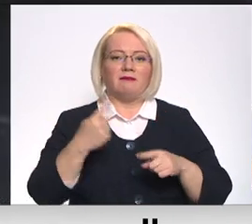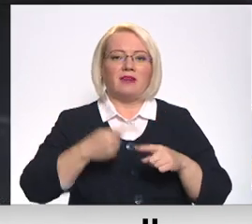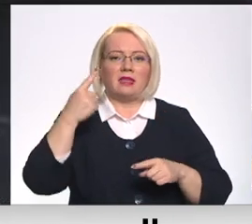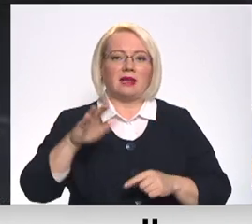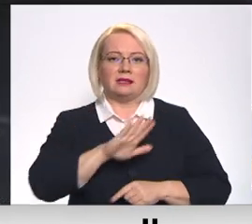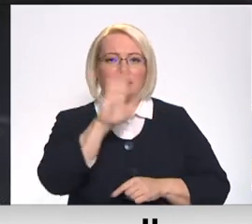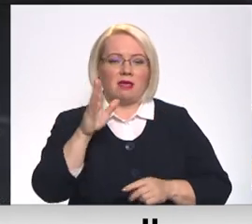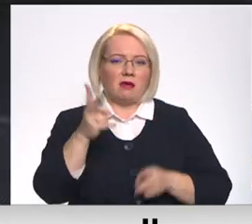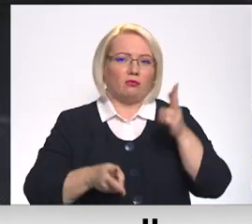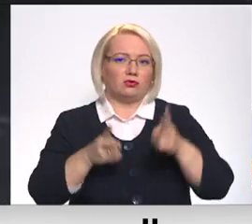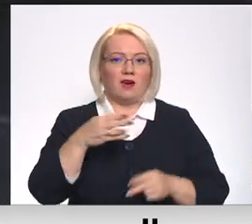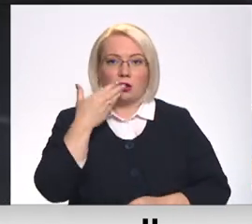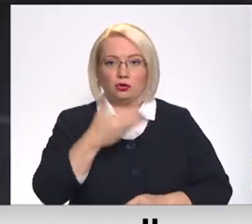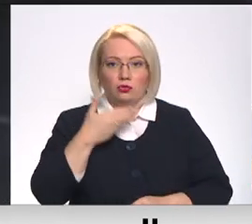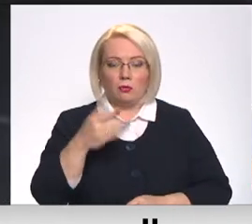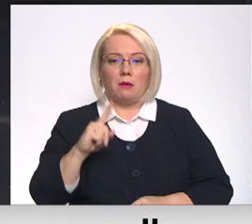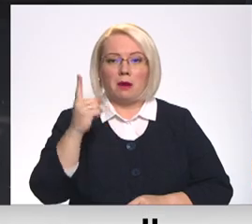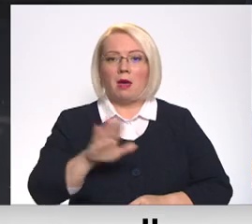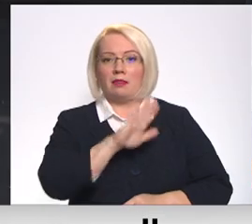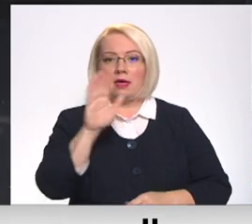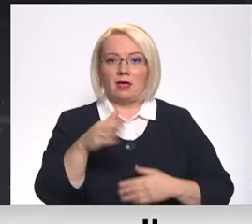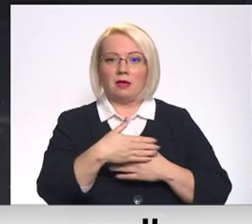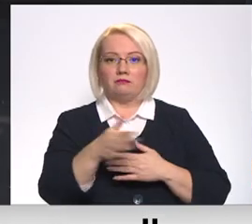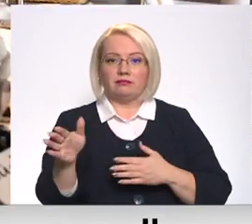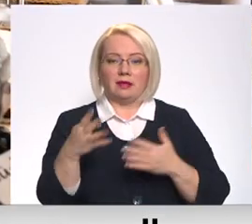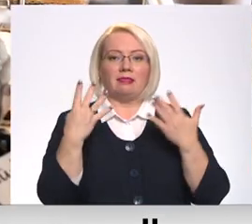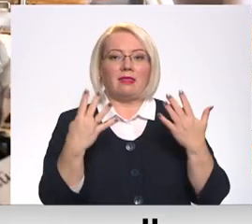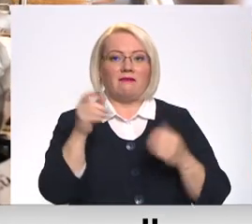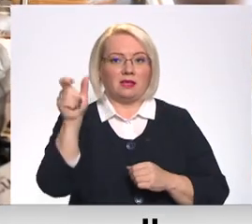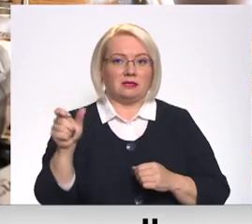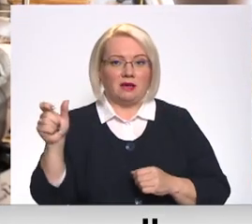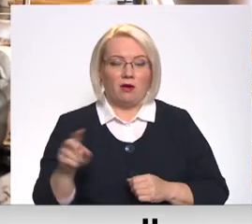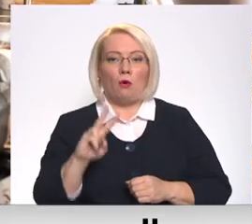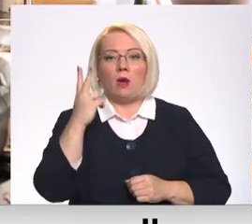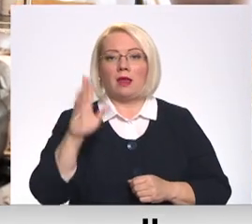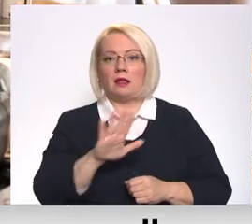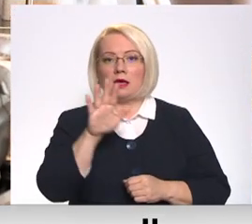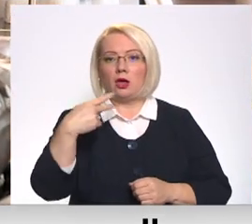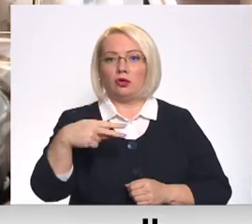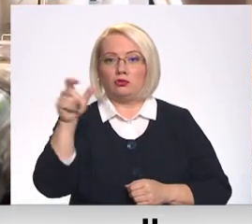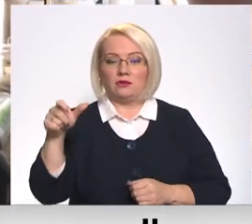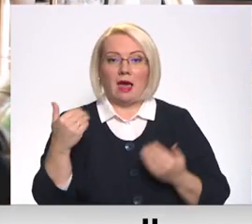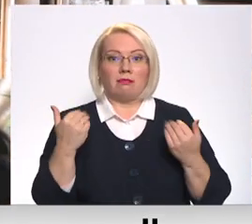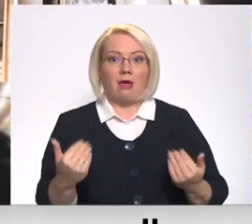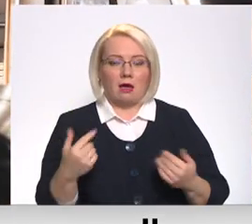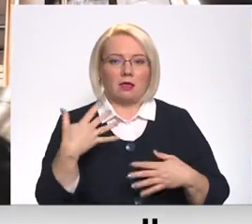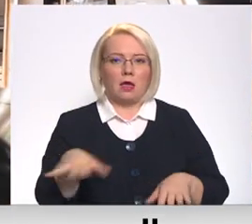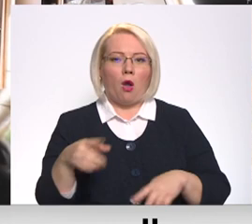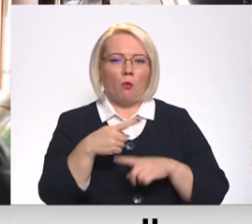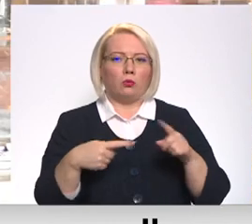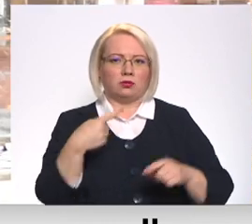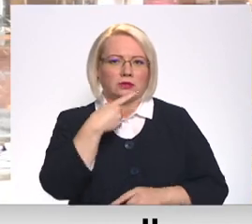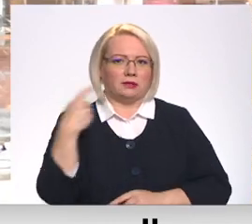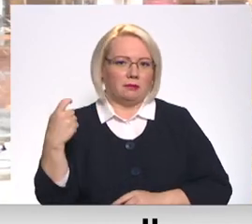dienā izvārīt zupu. Pirmajā dienā durvis vēra deviņi cilvēki, otrajā jau 20, bet šobrīd skaits tuvojas pussimtam,